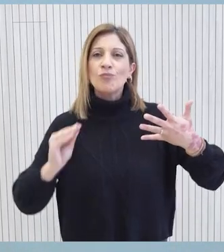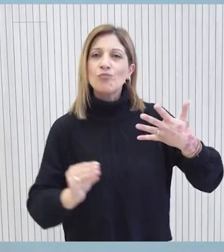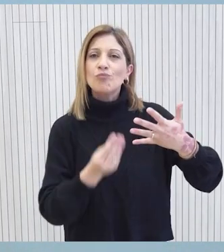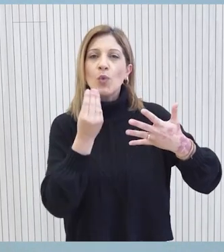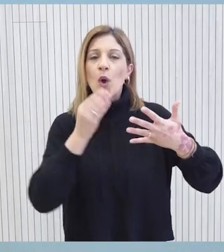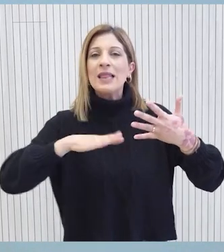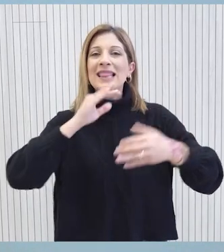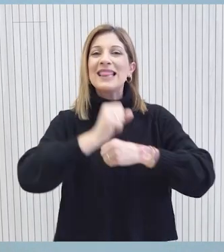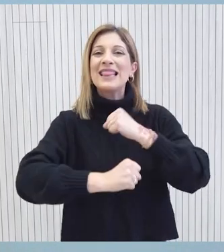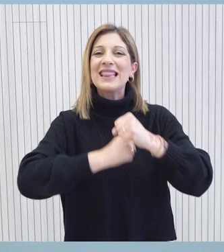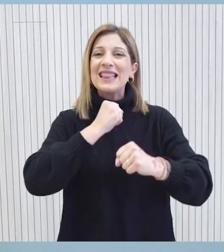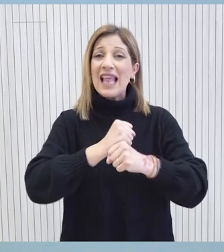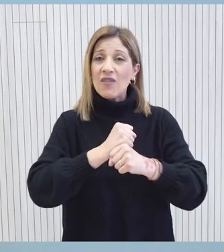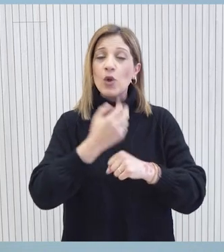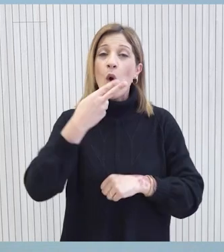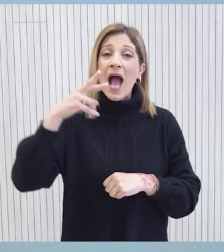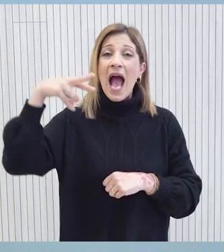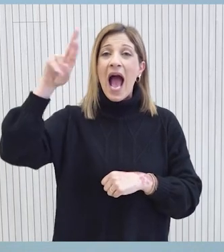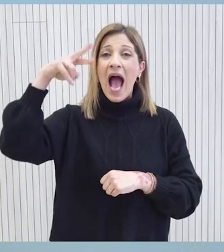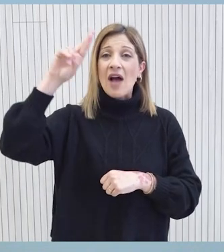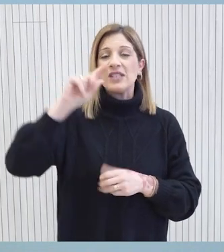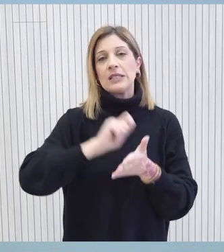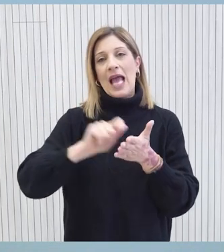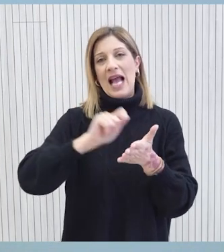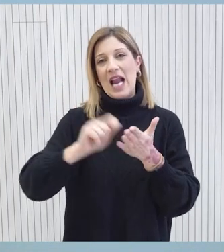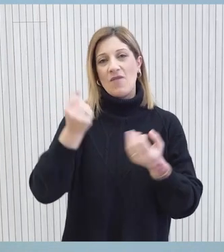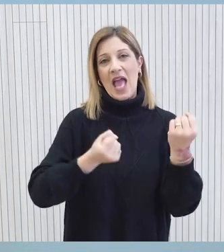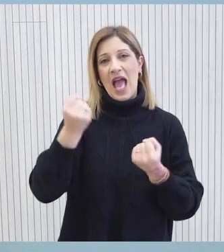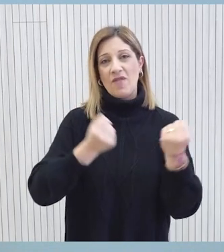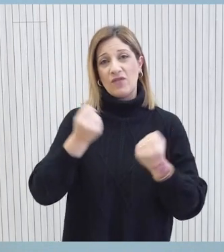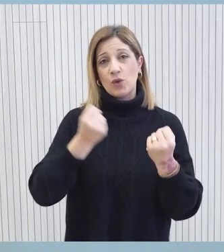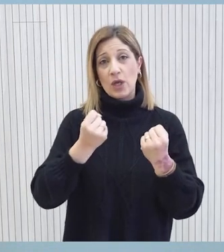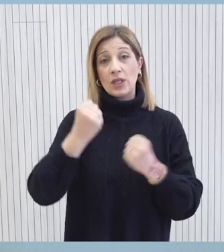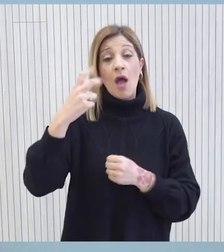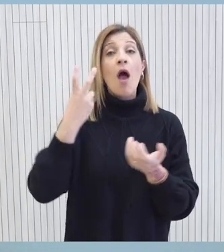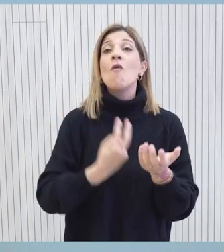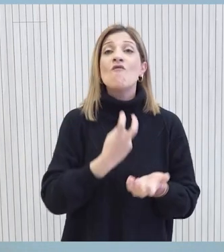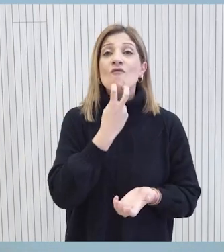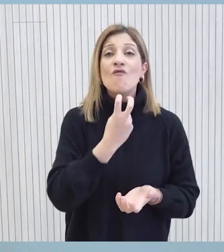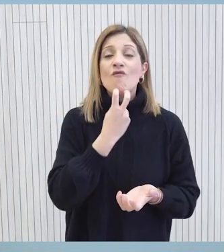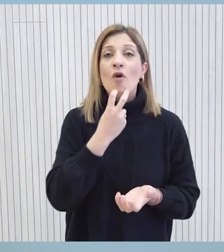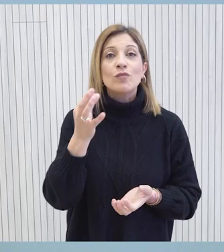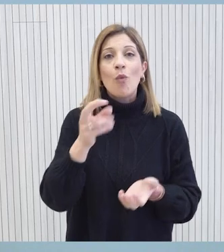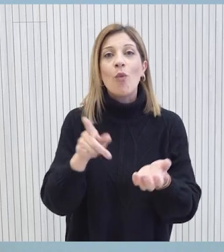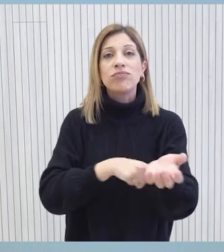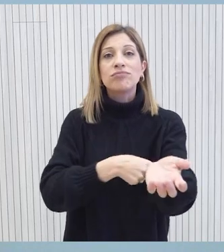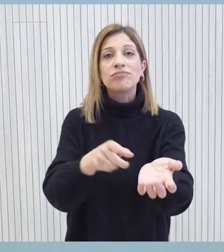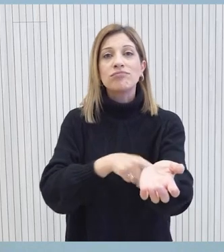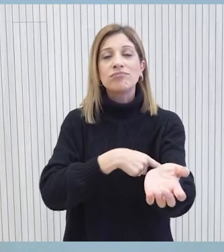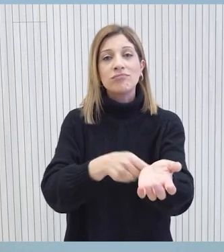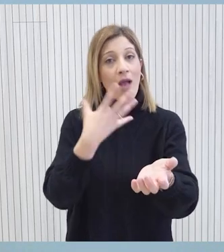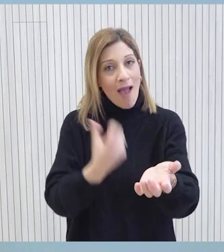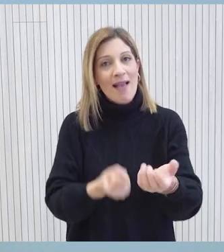ότι τον τελευταίο χρόνο καταγράφεται αύξηση στον αριθμό των εγγραφών οχημάτων που φορτίζονται από το δίχτυο ηλεκτρικής ενέργειας. Συγκεκριμένα,